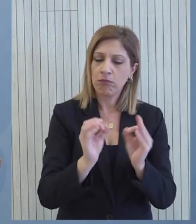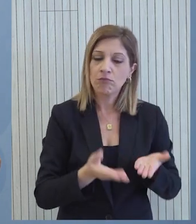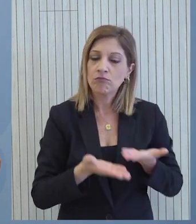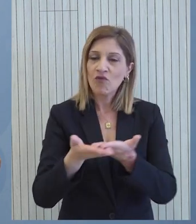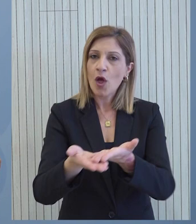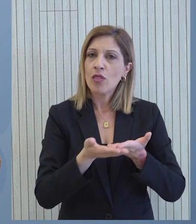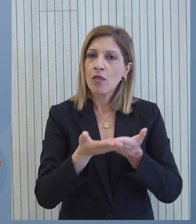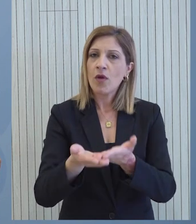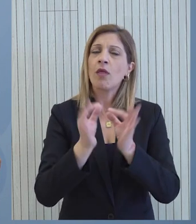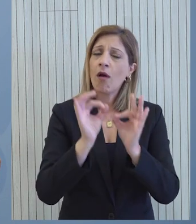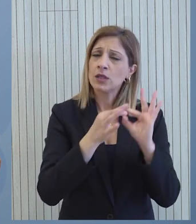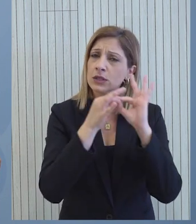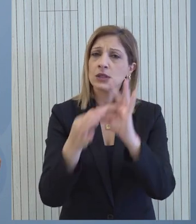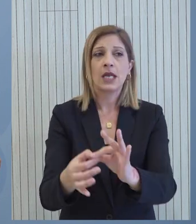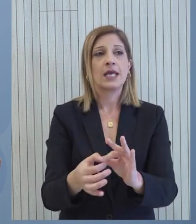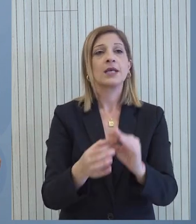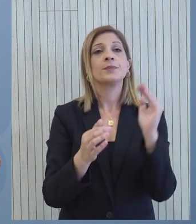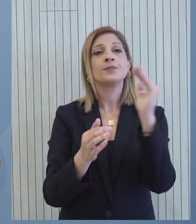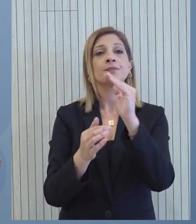ανθρωπιστικής βοήθειας και η αποθήκευσή της